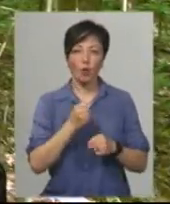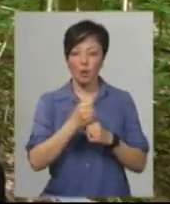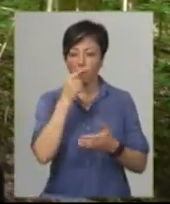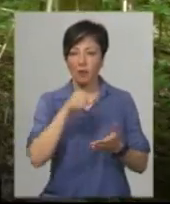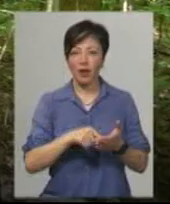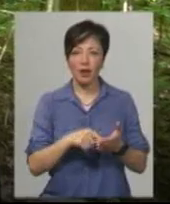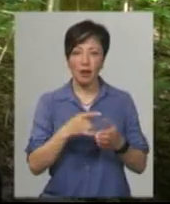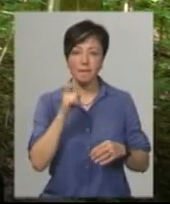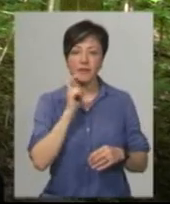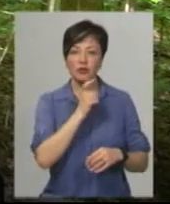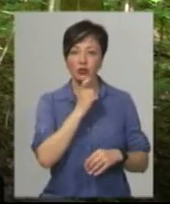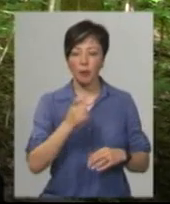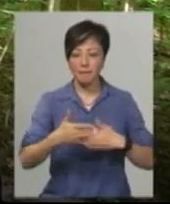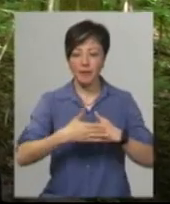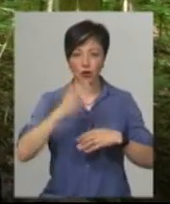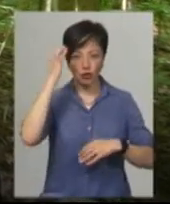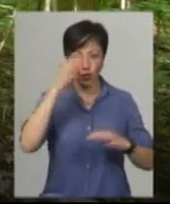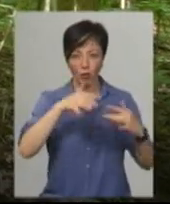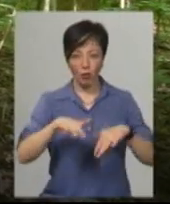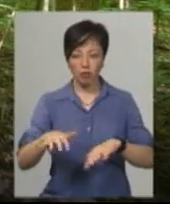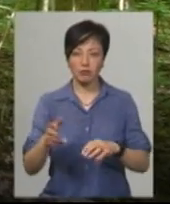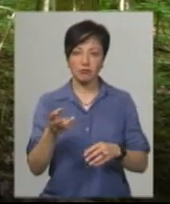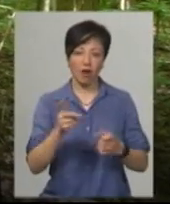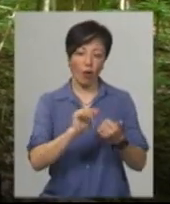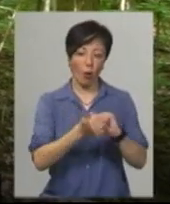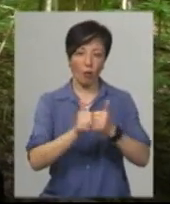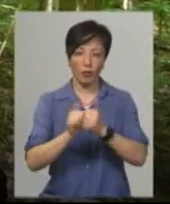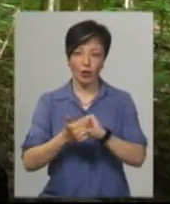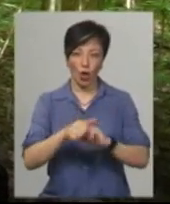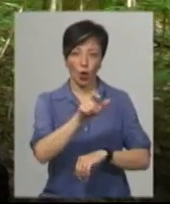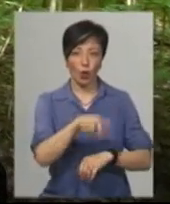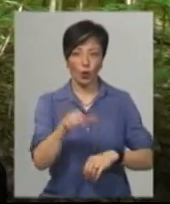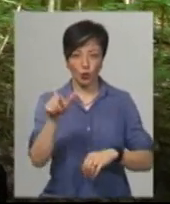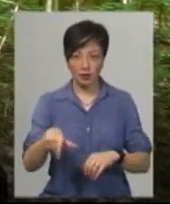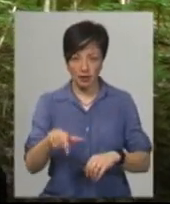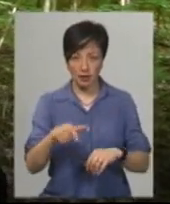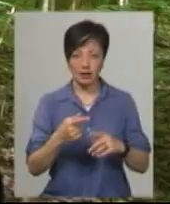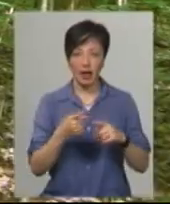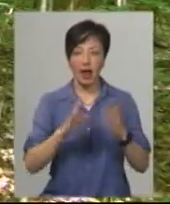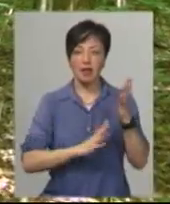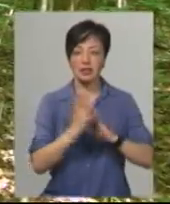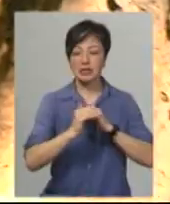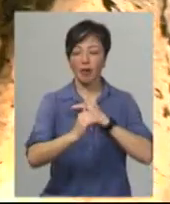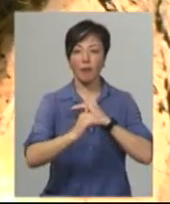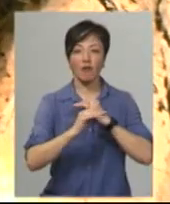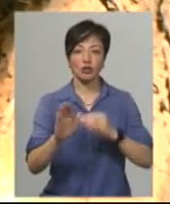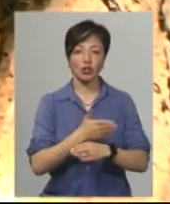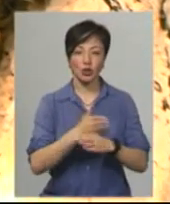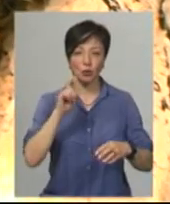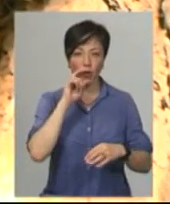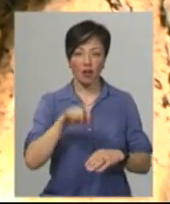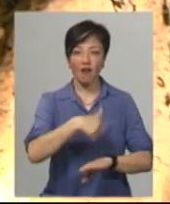моря, йшли на обмін до місцевої людності лісостопової частини України, зараз, де ми знаходимося.